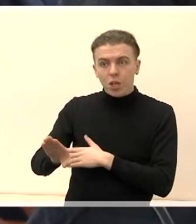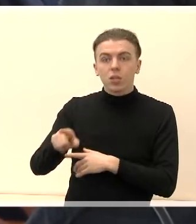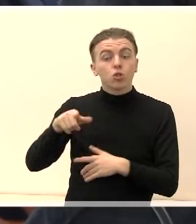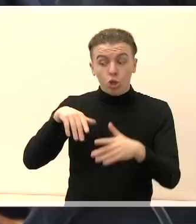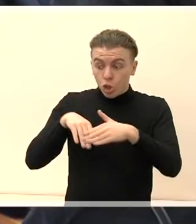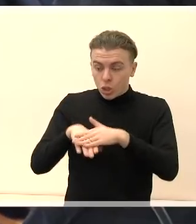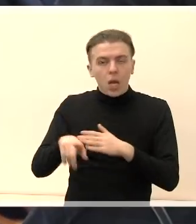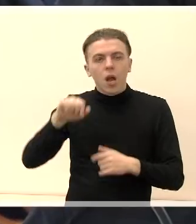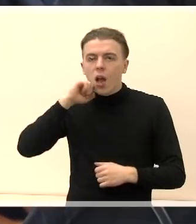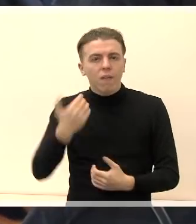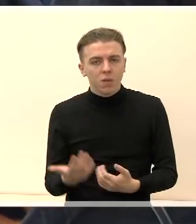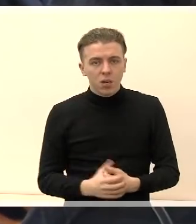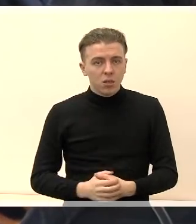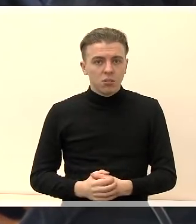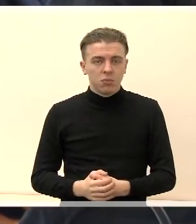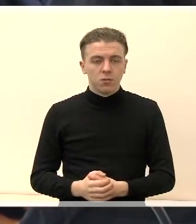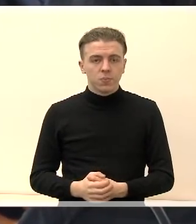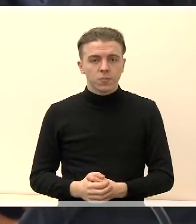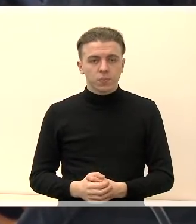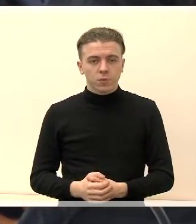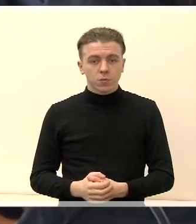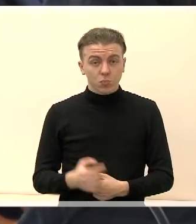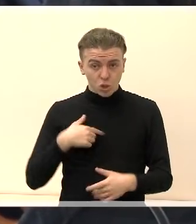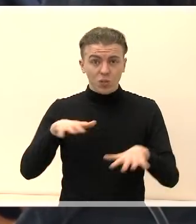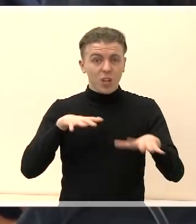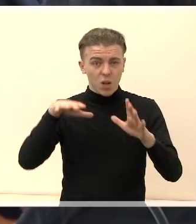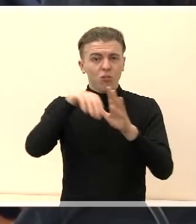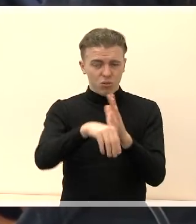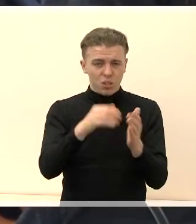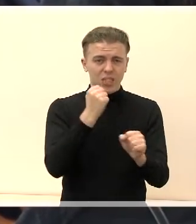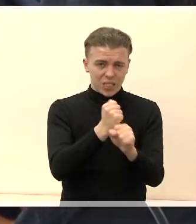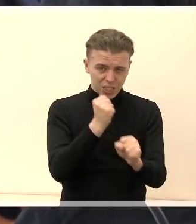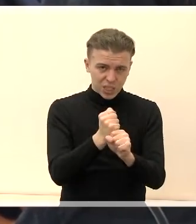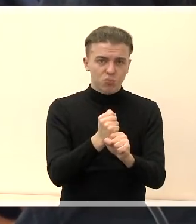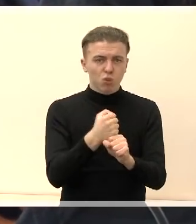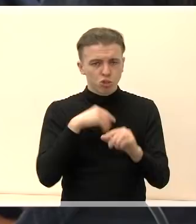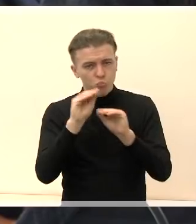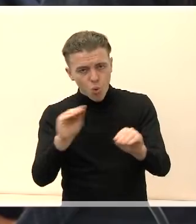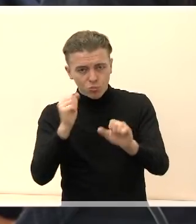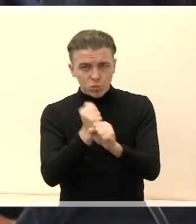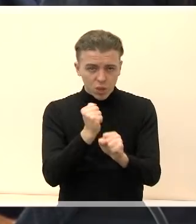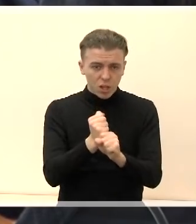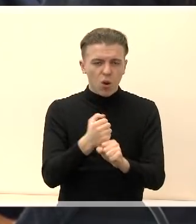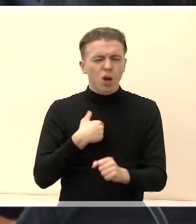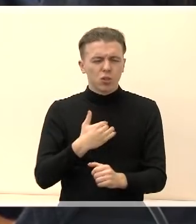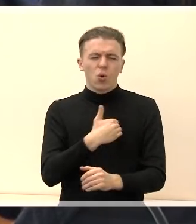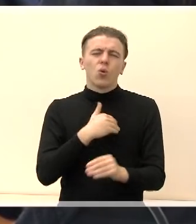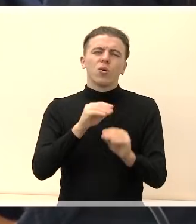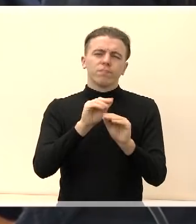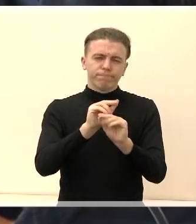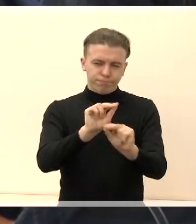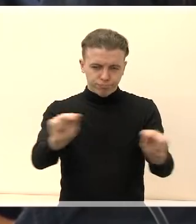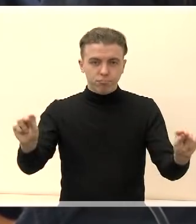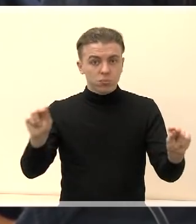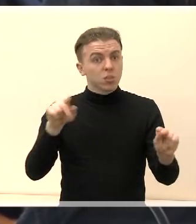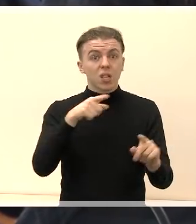išėjas darys. Nes noriu primint, aš esu toj veikloj, aš ten dirbu, vykdo mokymus ir noriu primint, kad ten asmenys yra